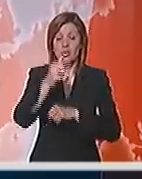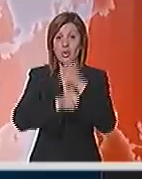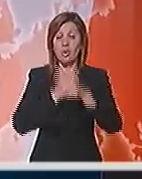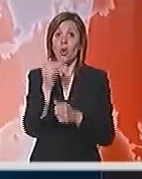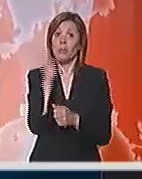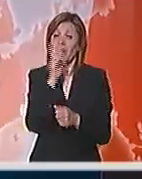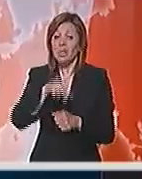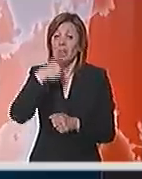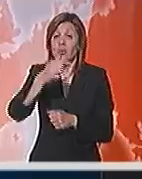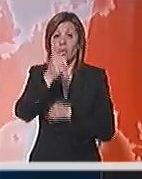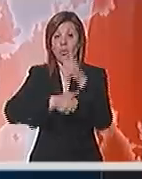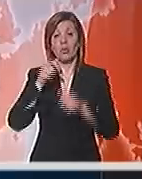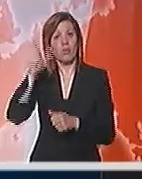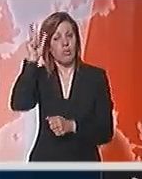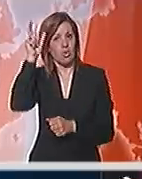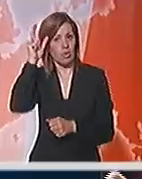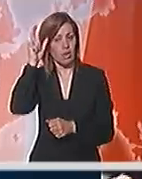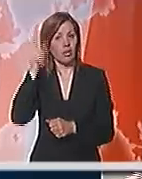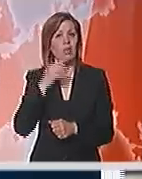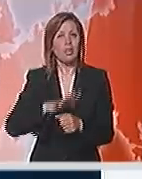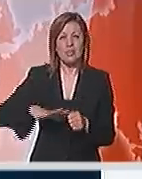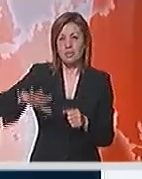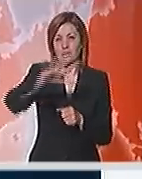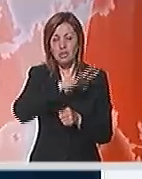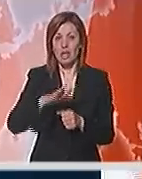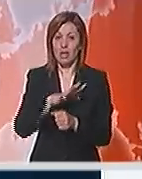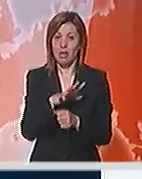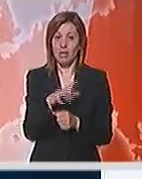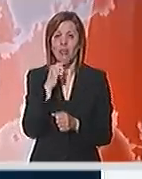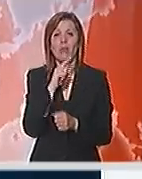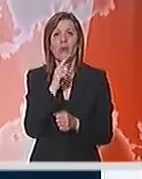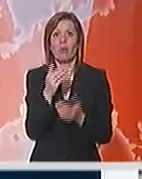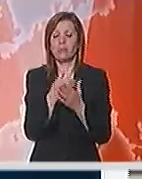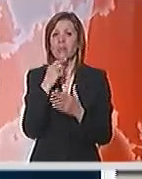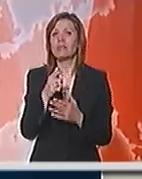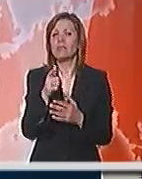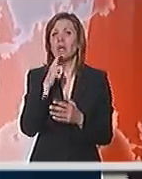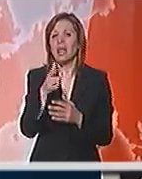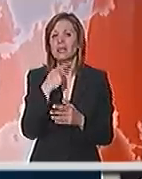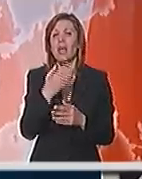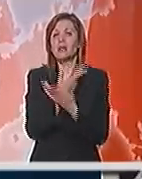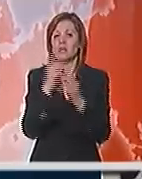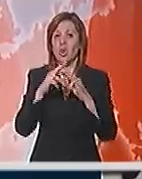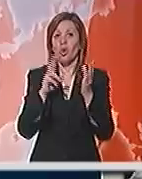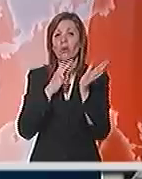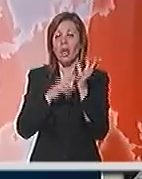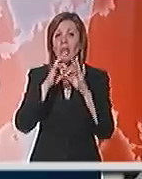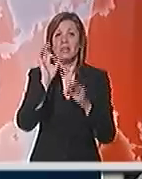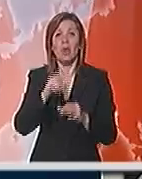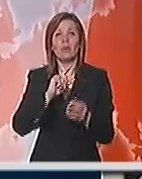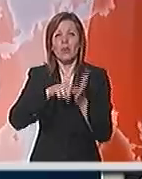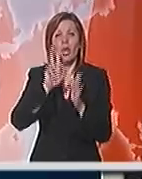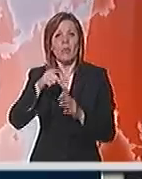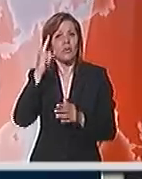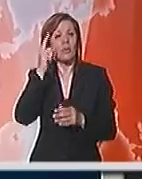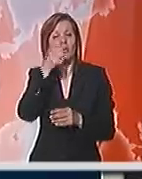sljedeće godine u Beogradu, na cijeloj teritoriji koja je urbana gradska zona, vi ćete svakoga trenutka moći da znate gde